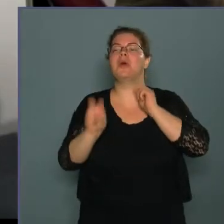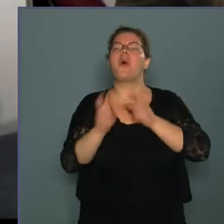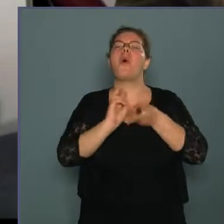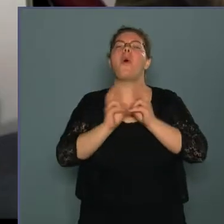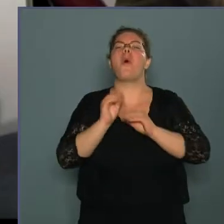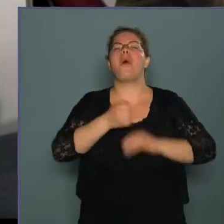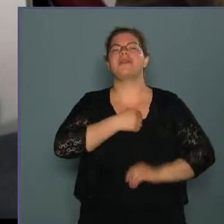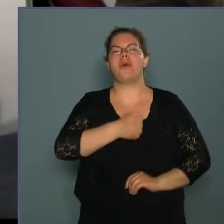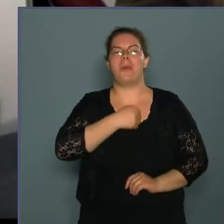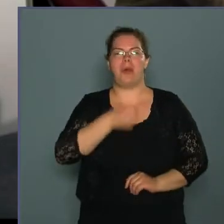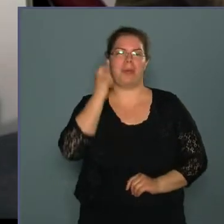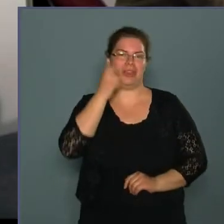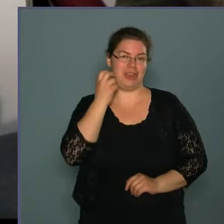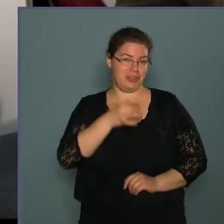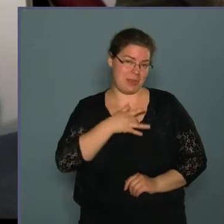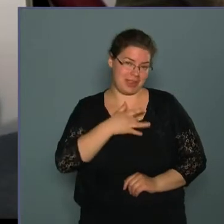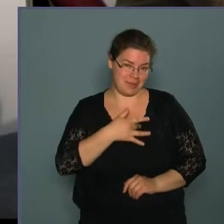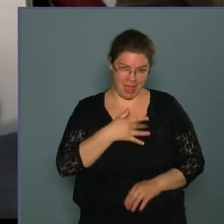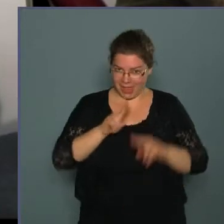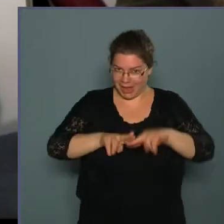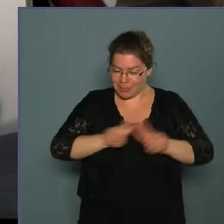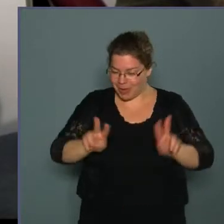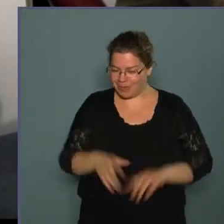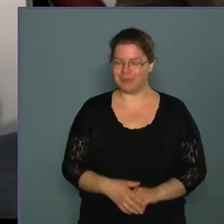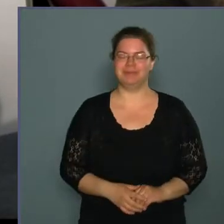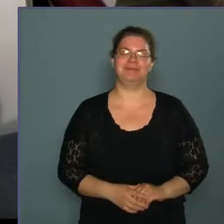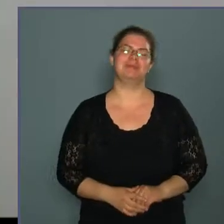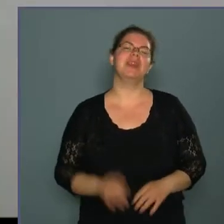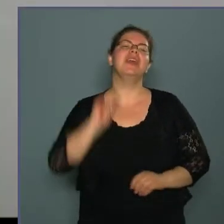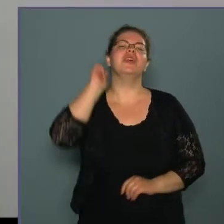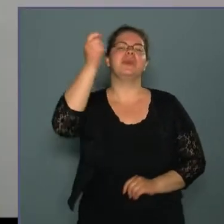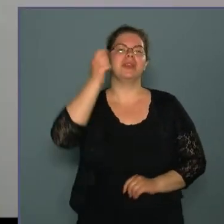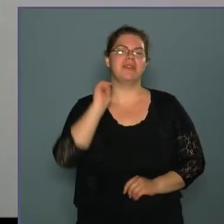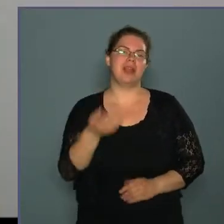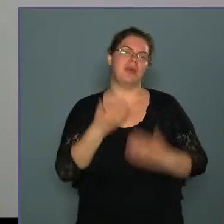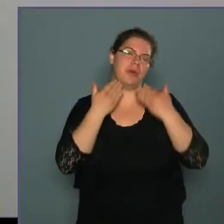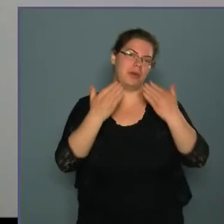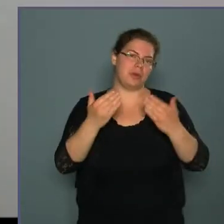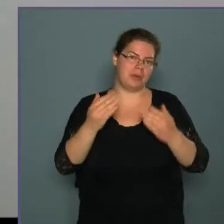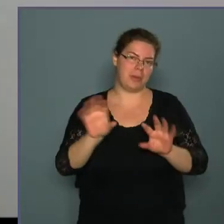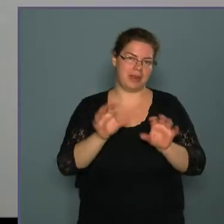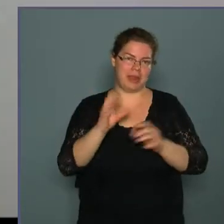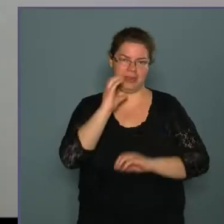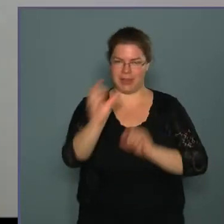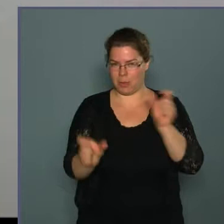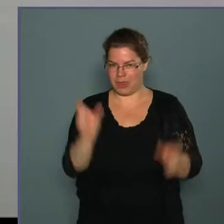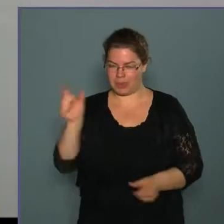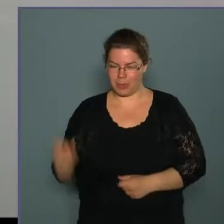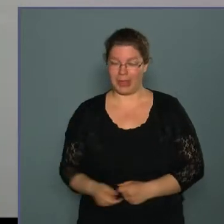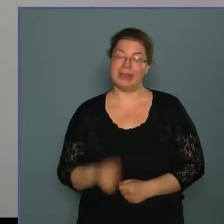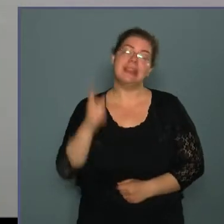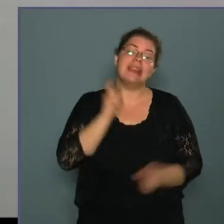dobog Pest-Erzsébet szíveren? Be van? Jó napot kívánok! Köszöntöm a televíziónézőket! Szerintem igen.